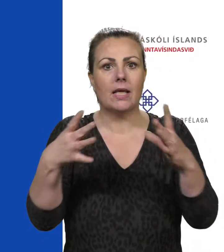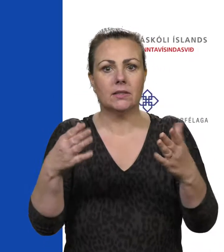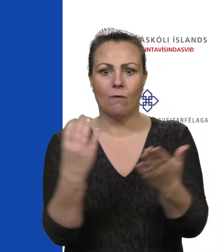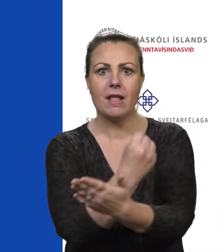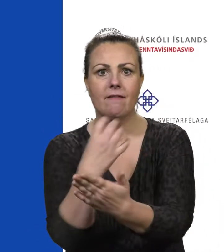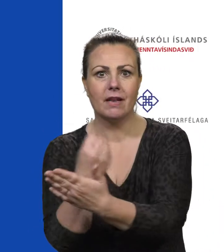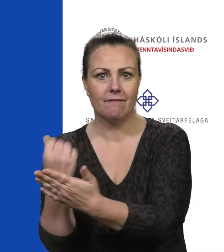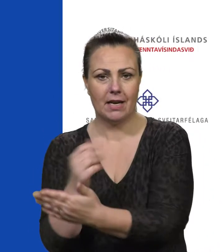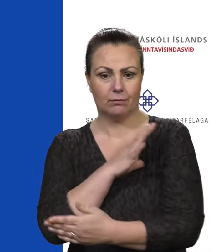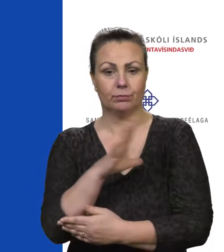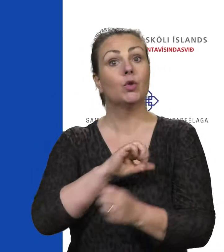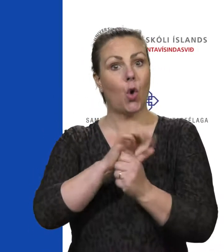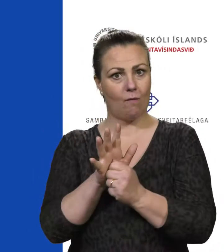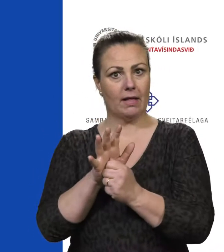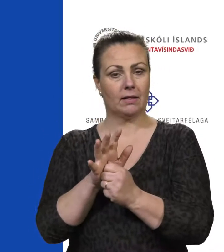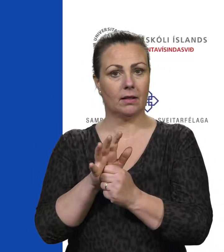í COVID.